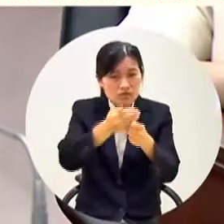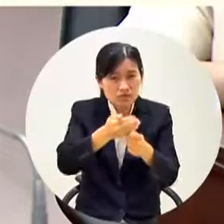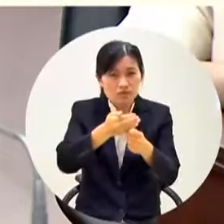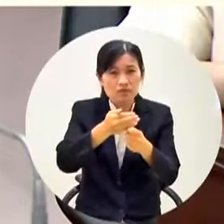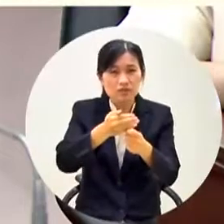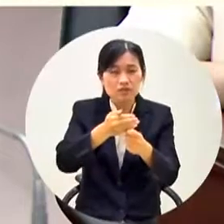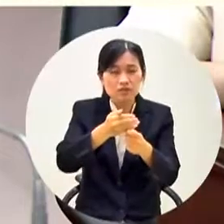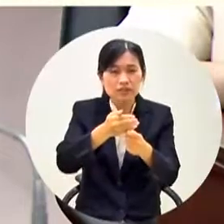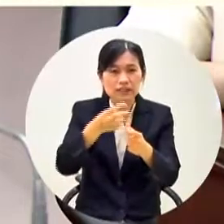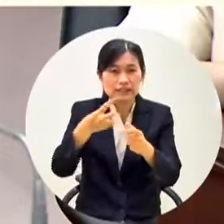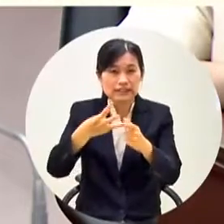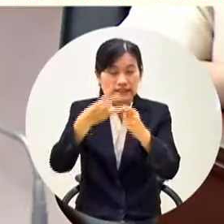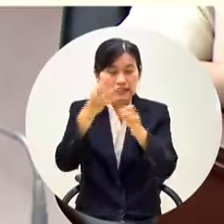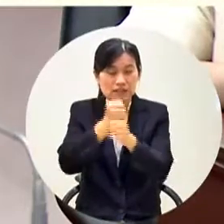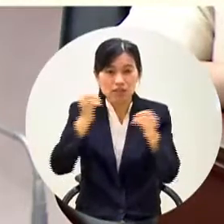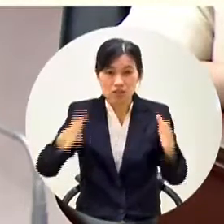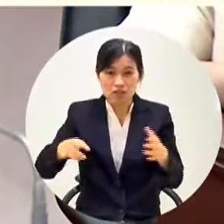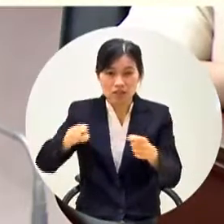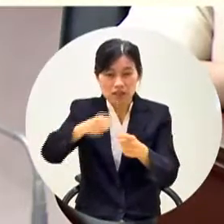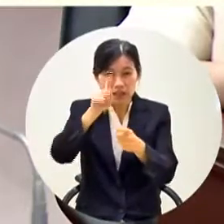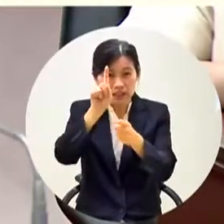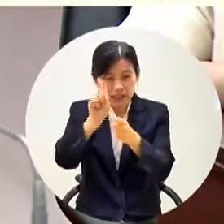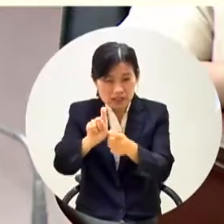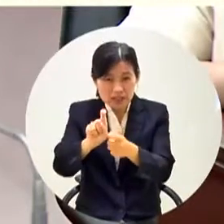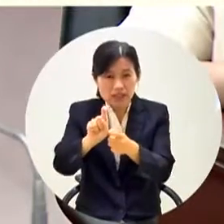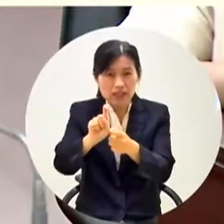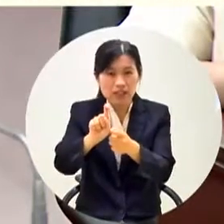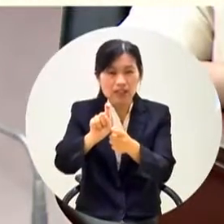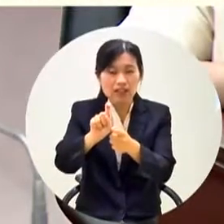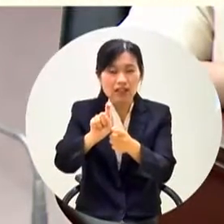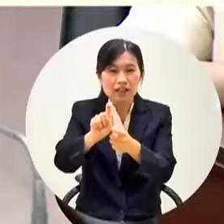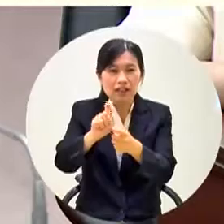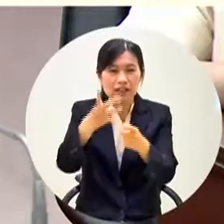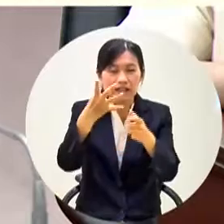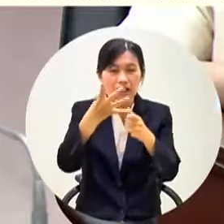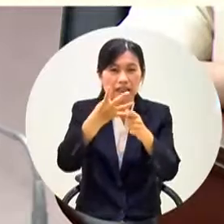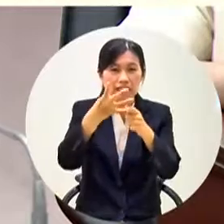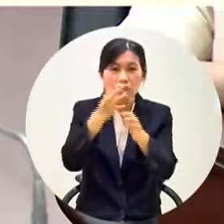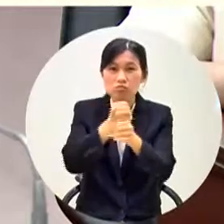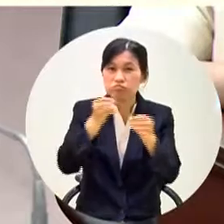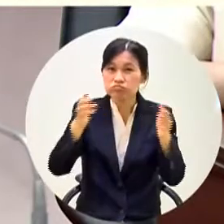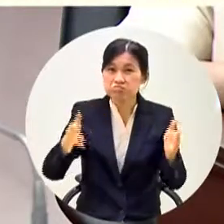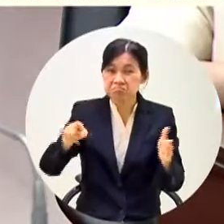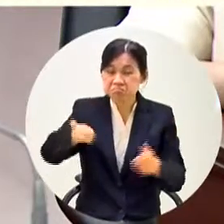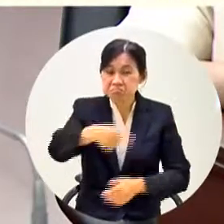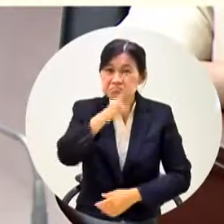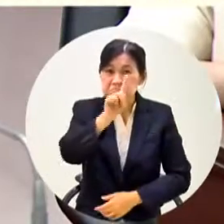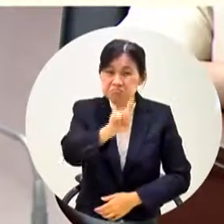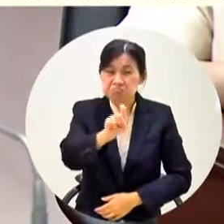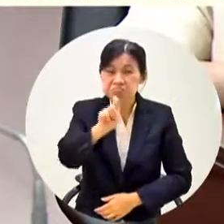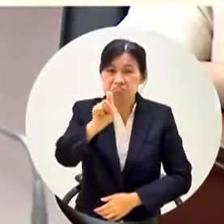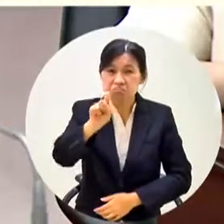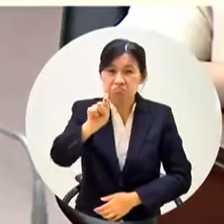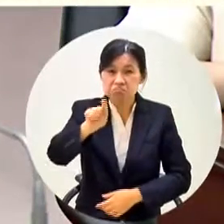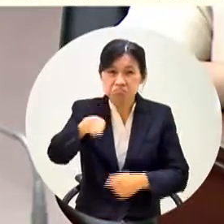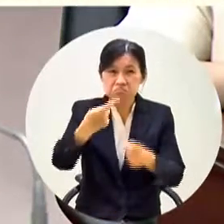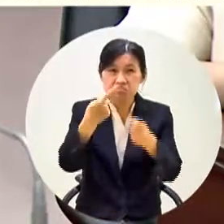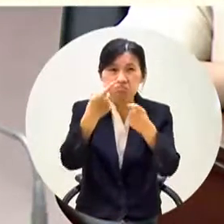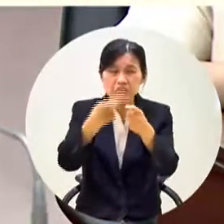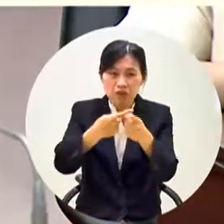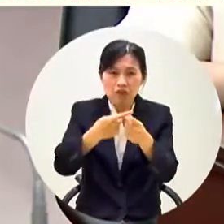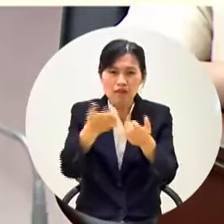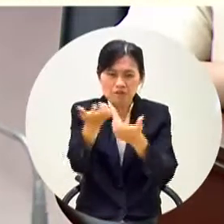第三階段110年第四階段111年分四